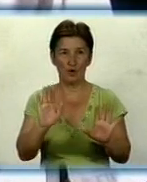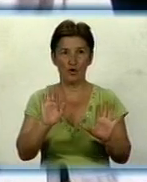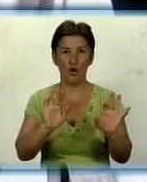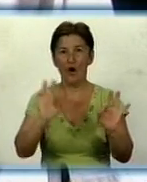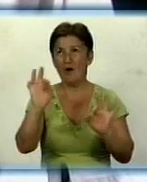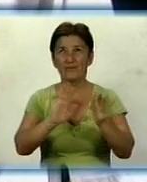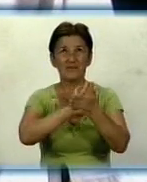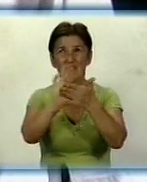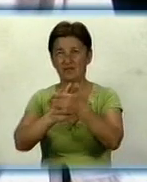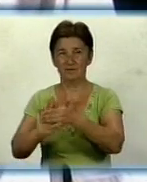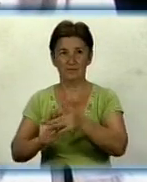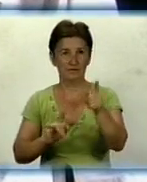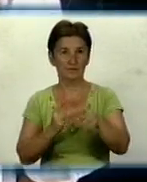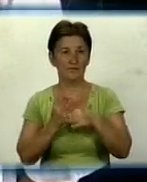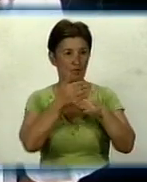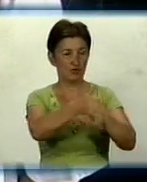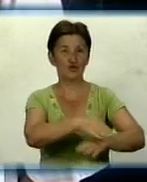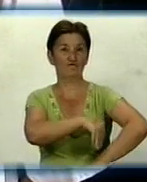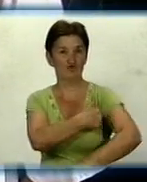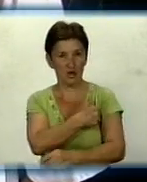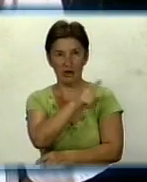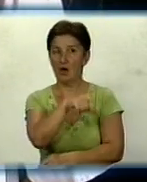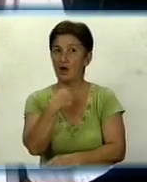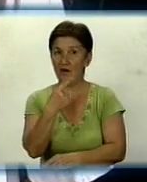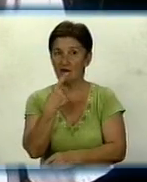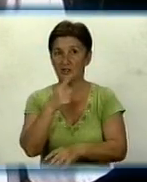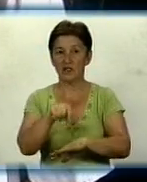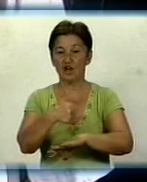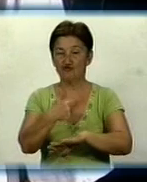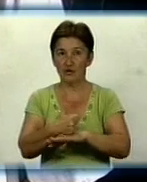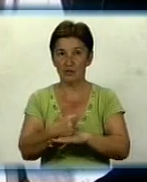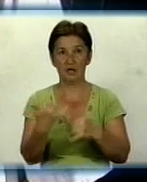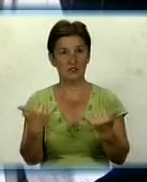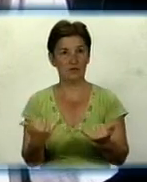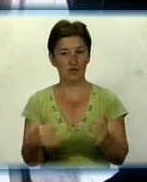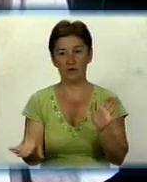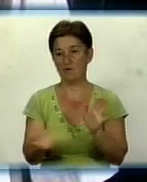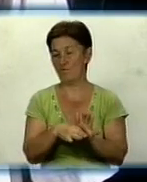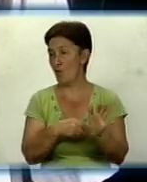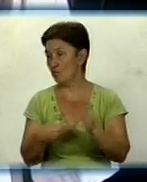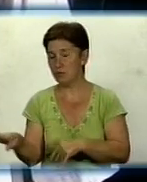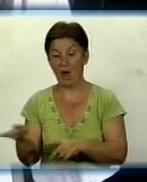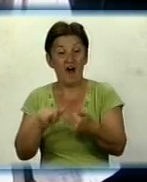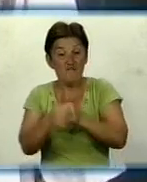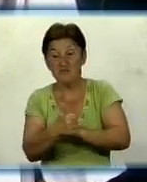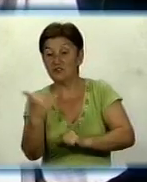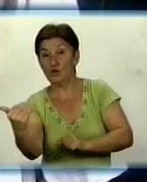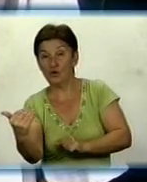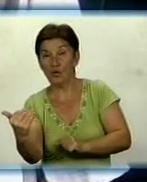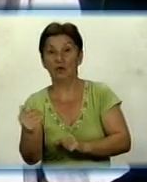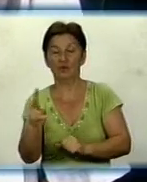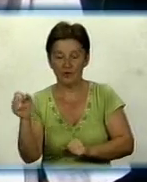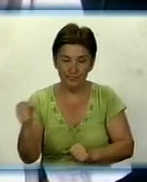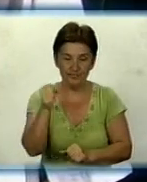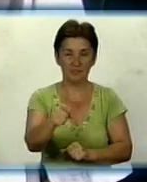в Креп-6, знову вияснить ситуацію. Мені кажуть, начальник Креп-6 сьогоднішого дня в відпускі. А за нею хто? Головний інженер. Свердлана